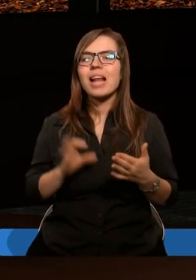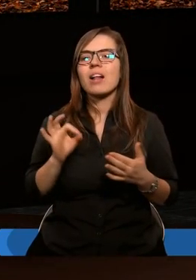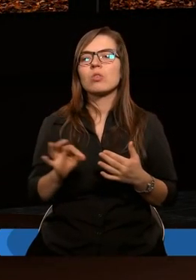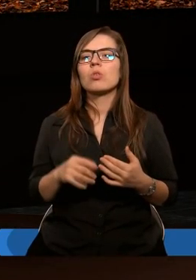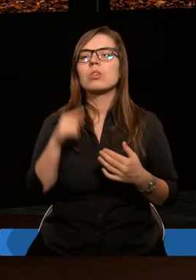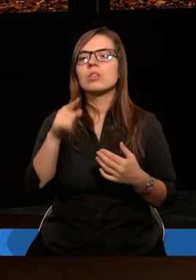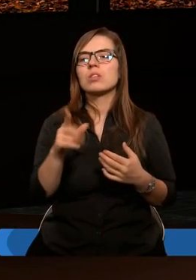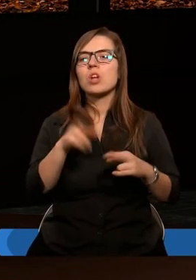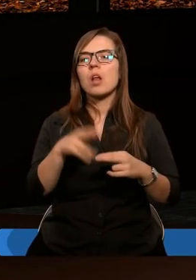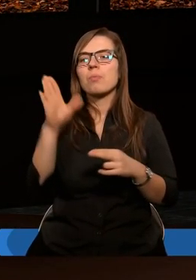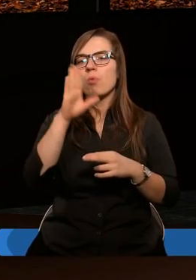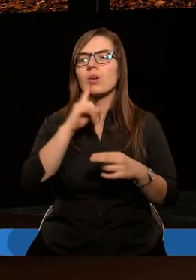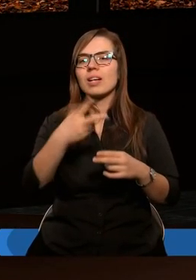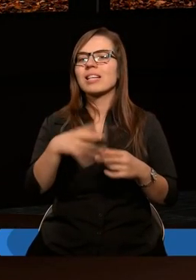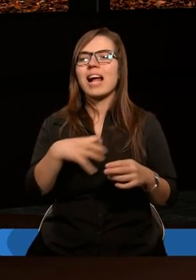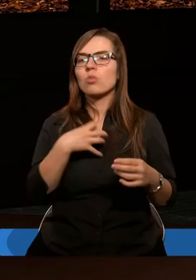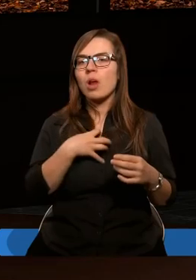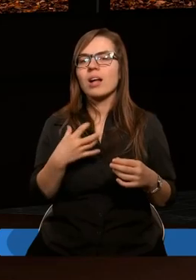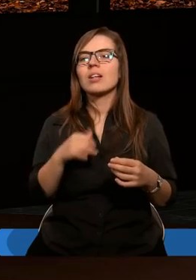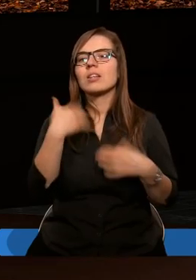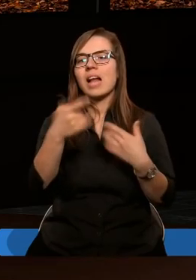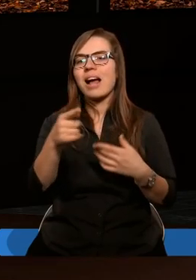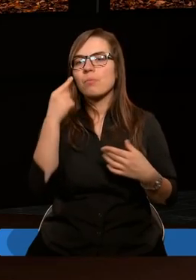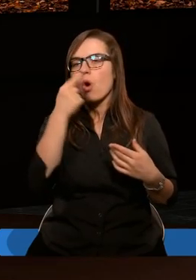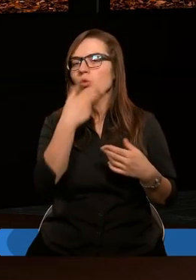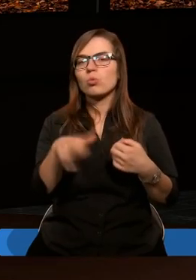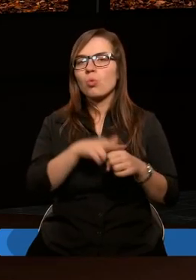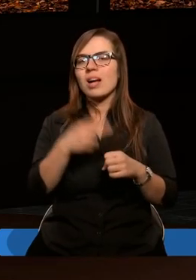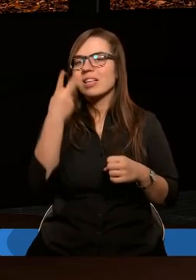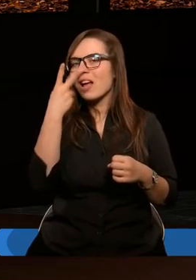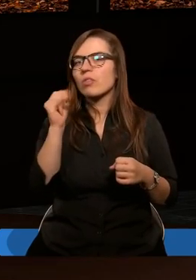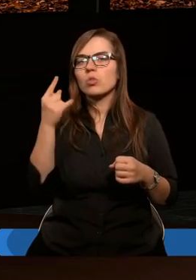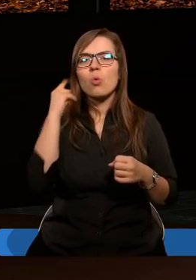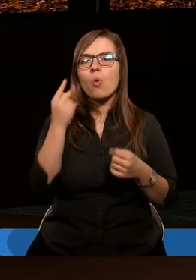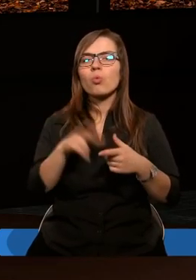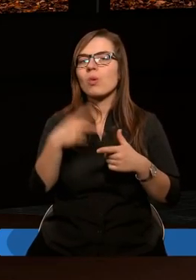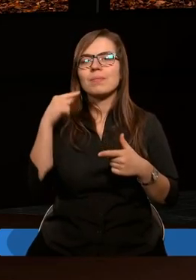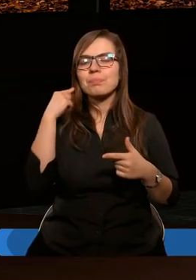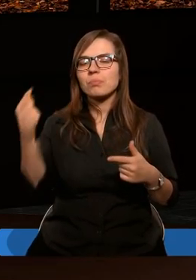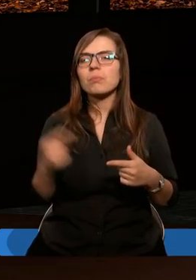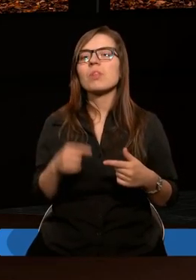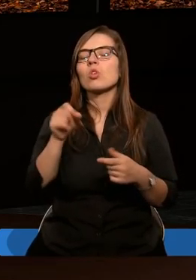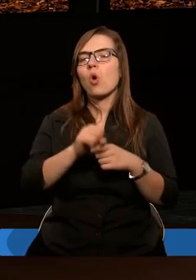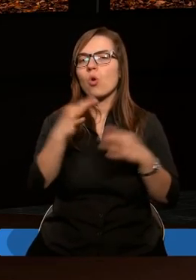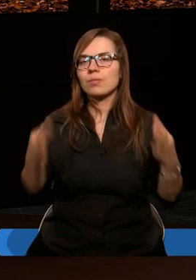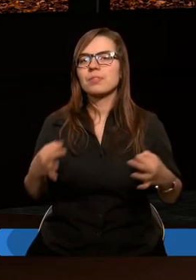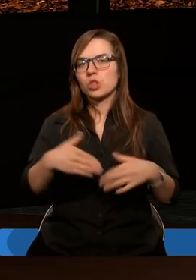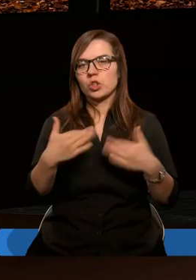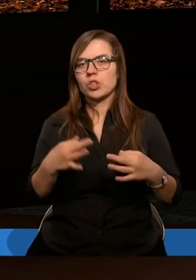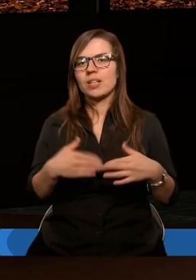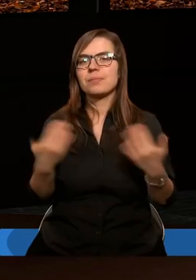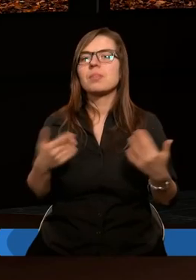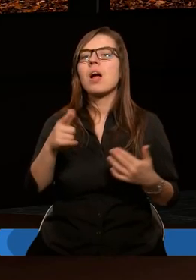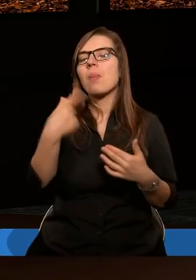napisano, zesłał Bóg na nich ducha znieczulenia, dał im oczy, które nie widzą i uszy, które nie słyszą aż do dnia dzisiejszego.